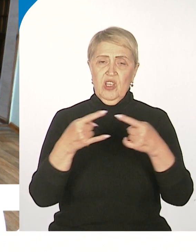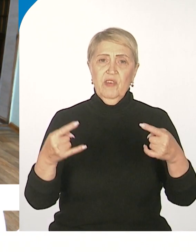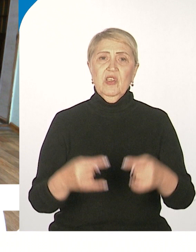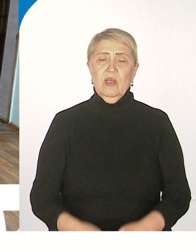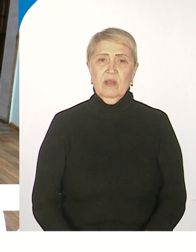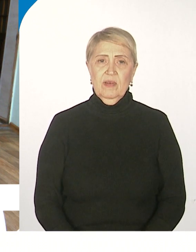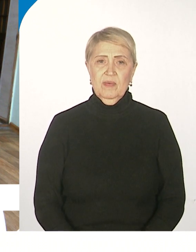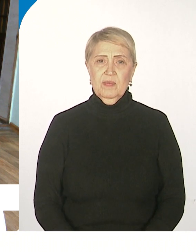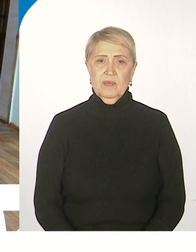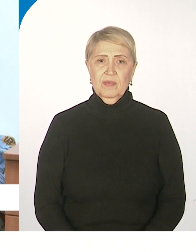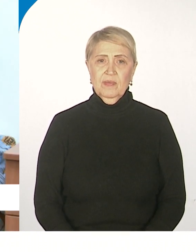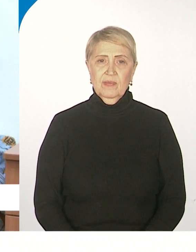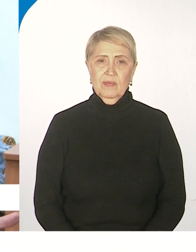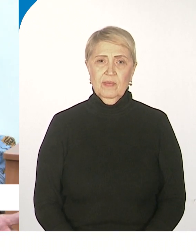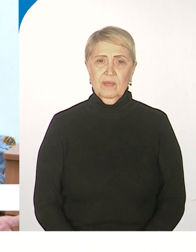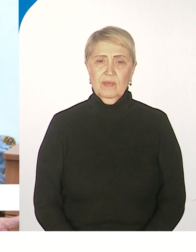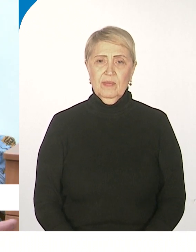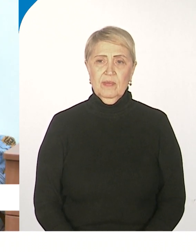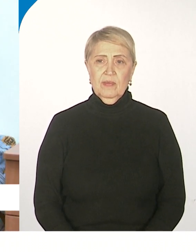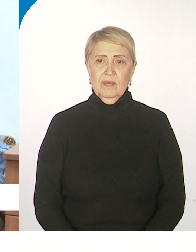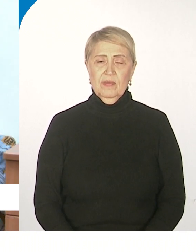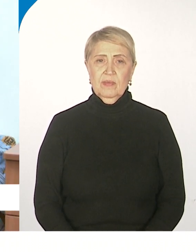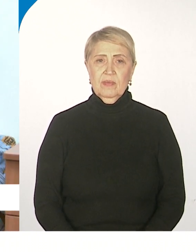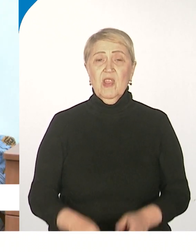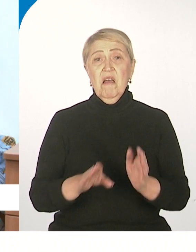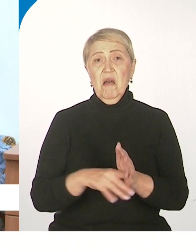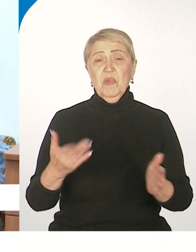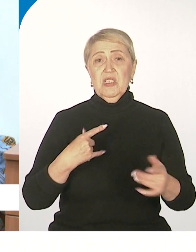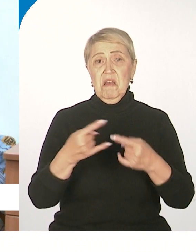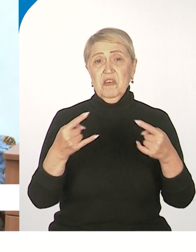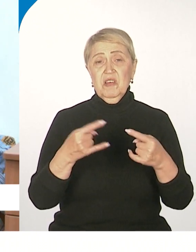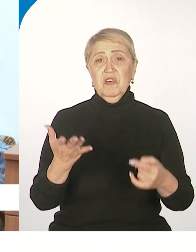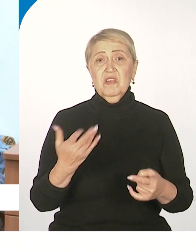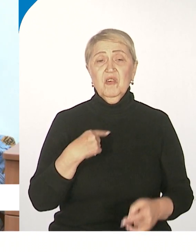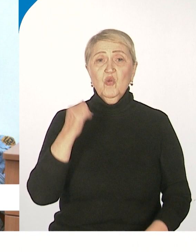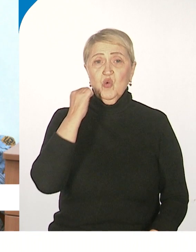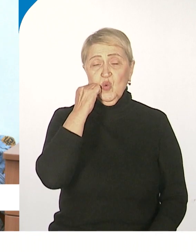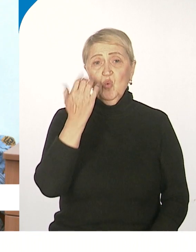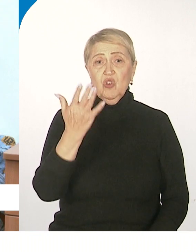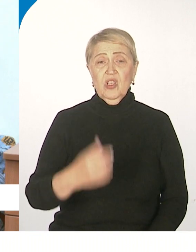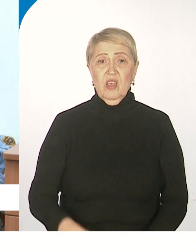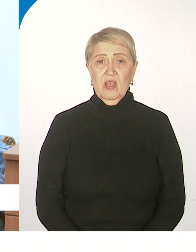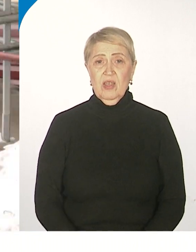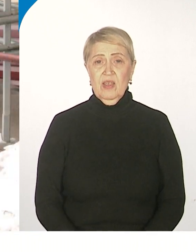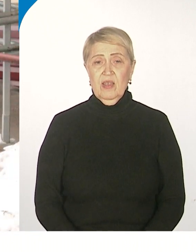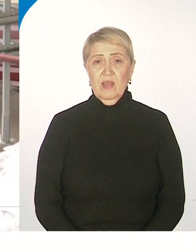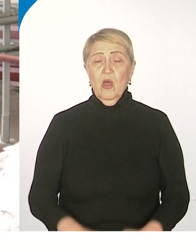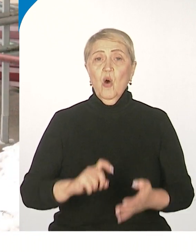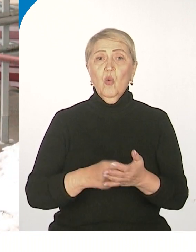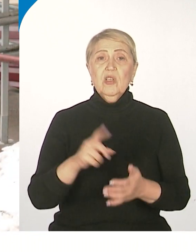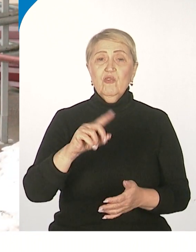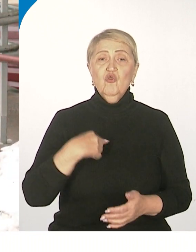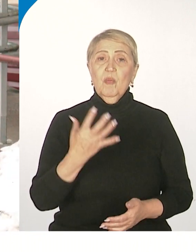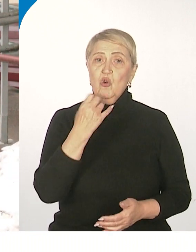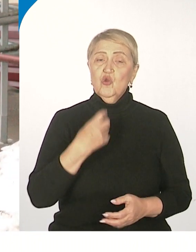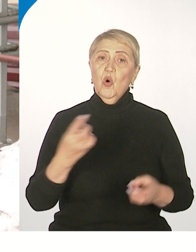Да. А без телевизора ни туды, ни сюды. Скучно. Узнать, в чём ещё